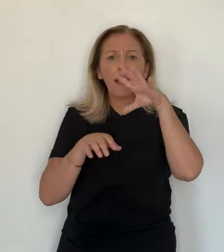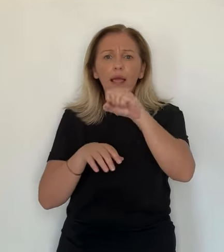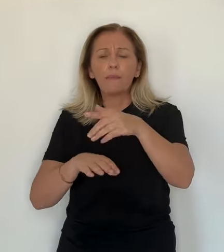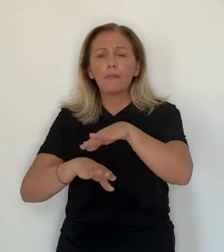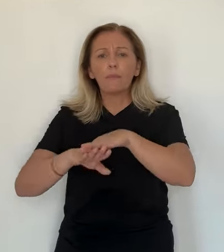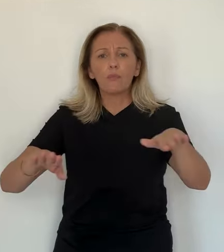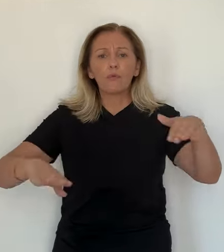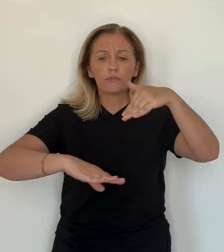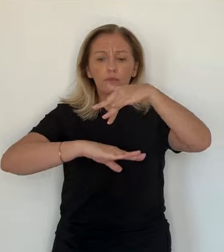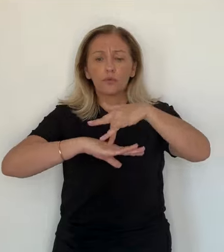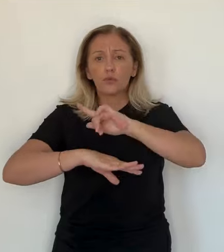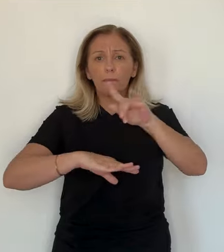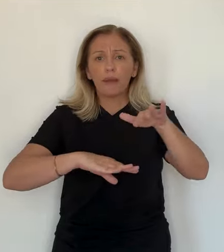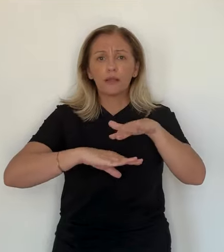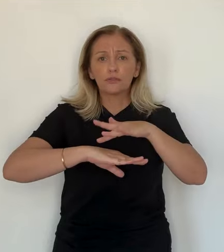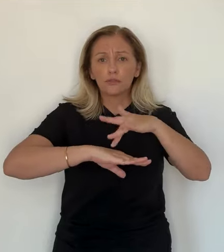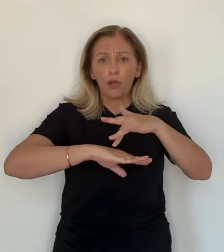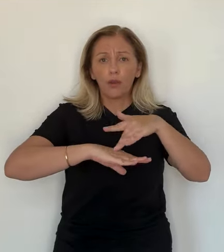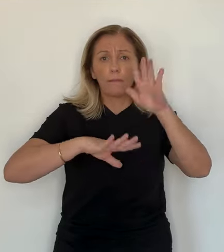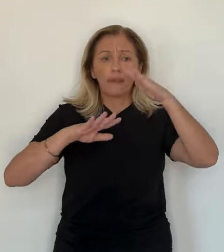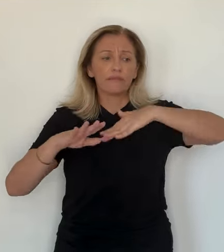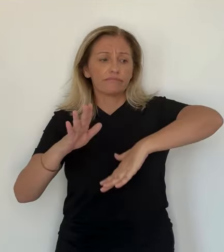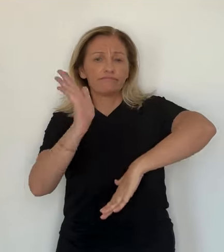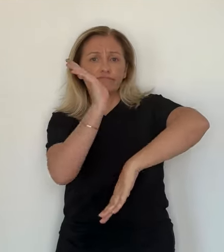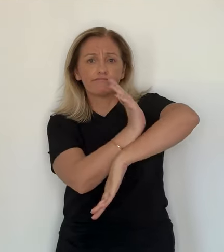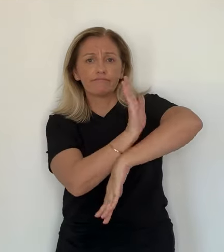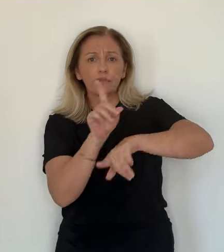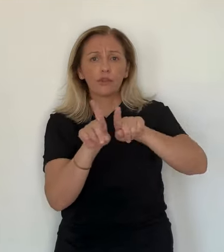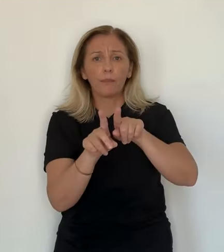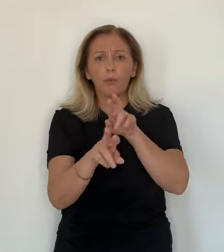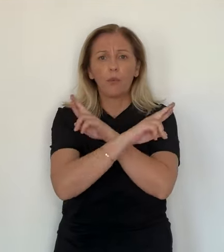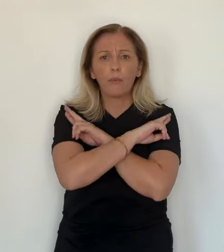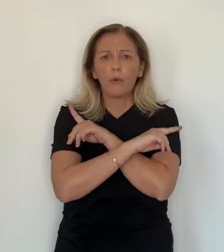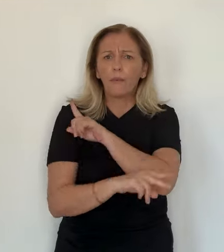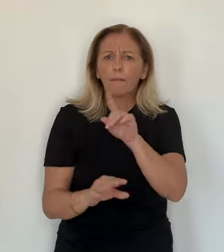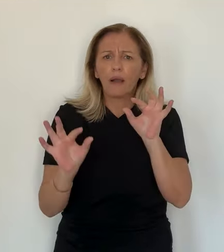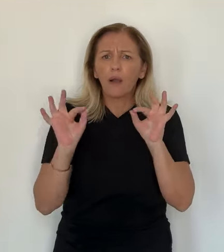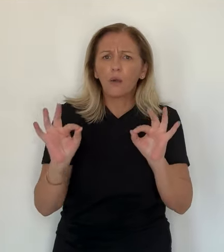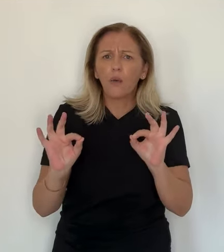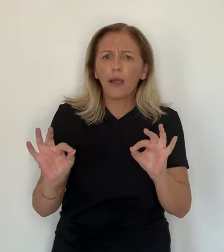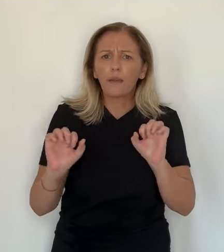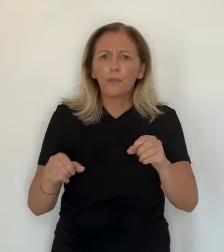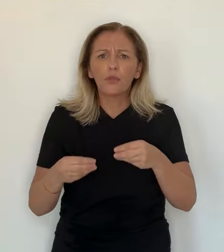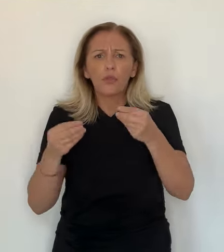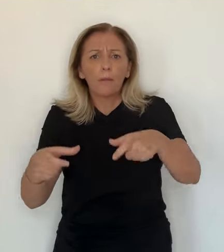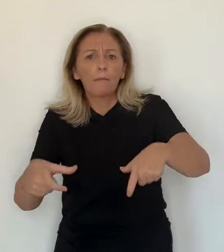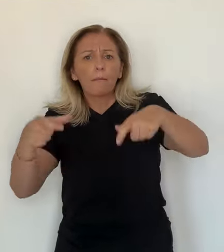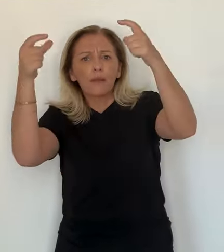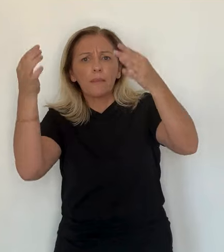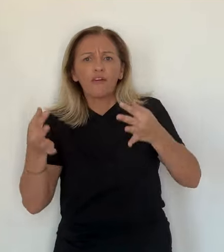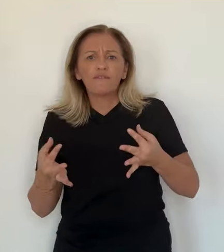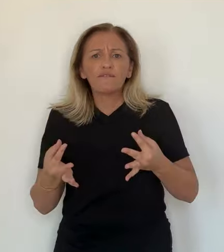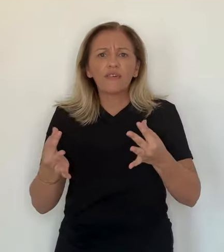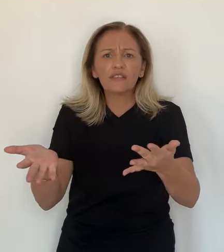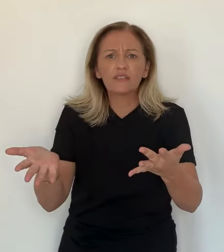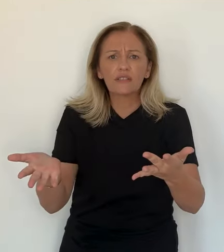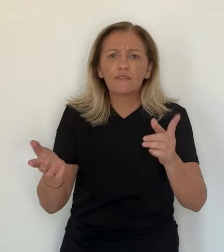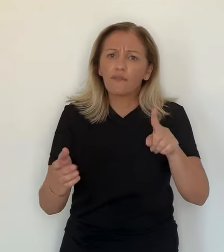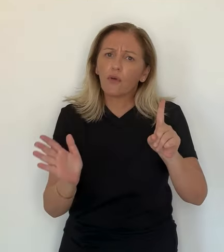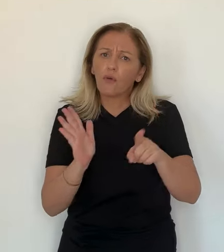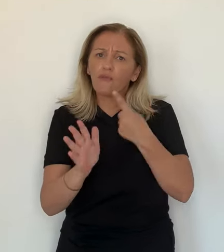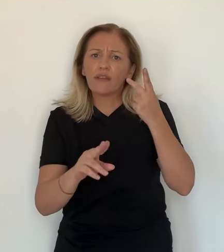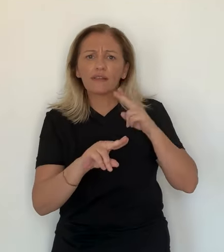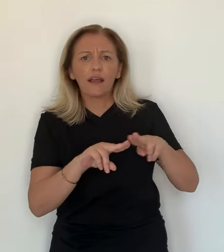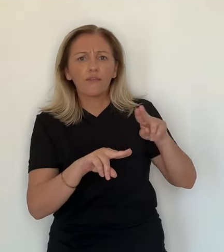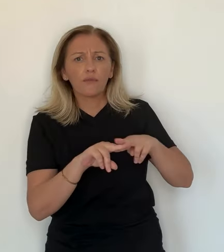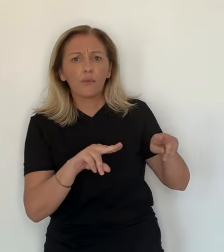de soutènement situé derrière la Tribune Est n'était pas continu jusqu'au sol mais reposait simplement sur le talus. Une situation forcément pas aux